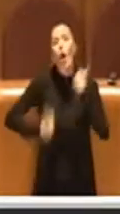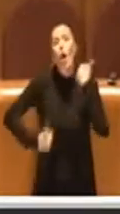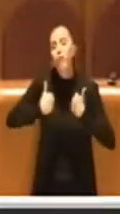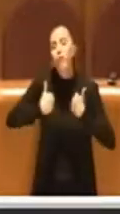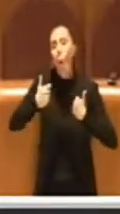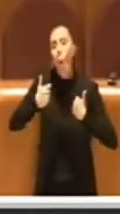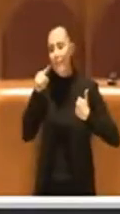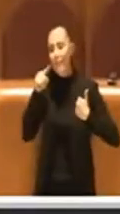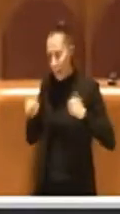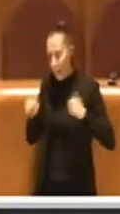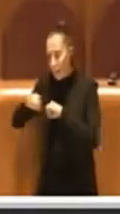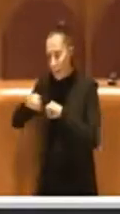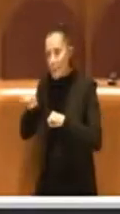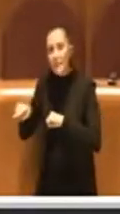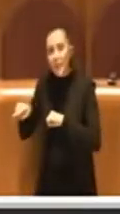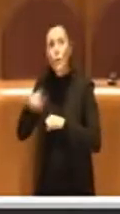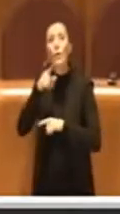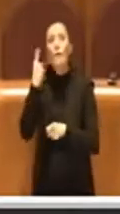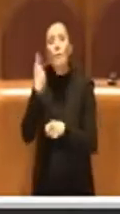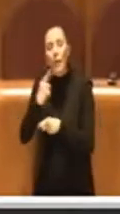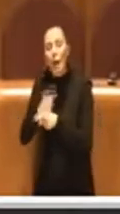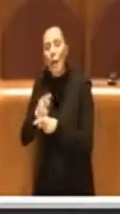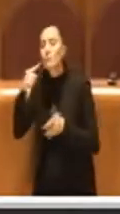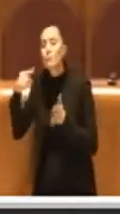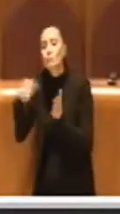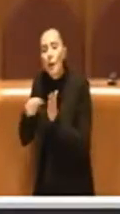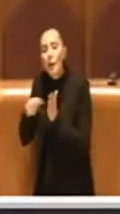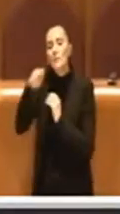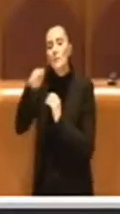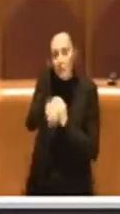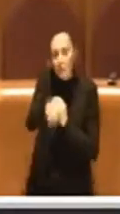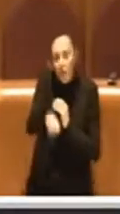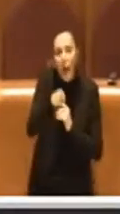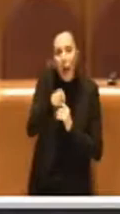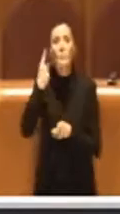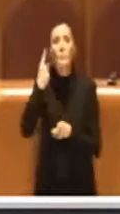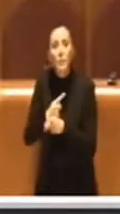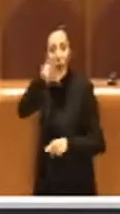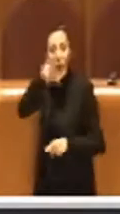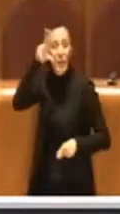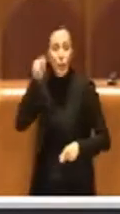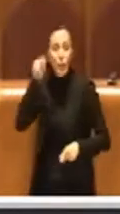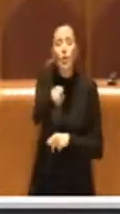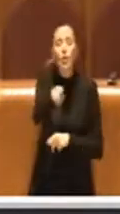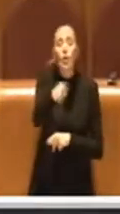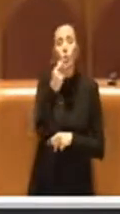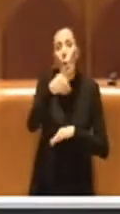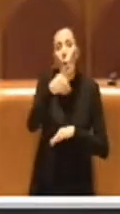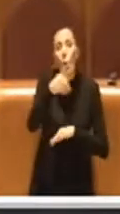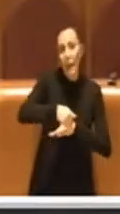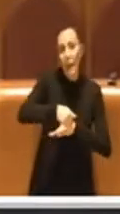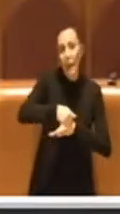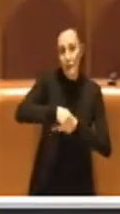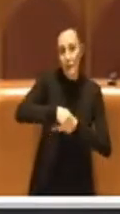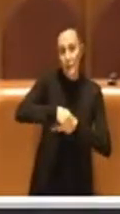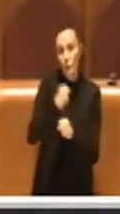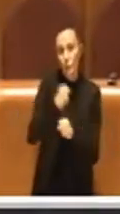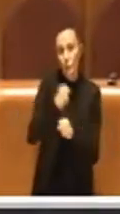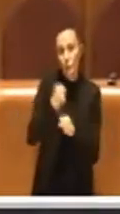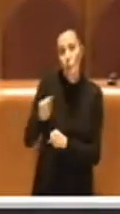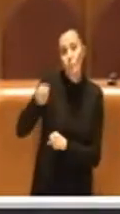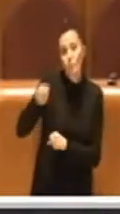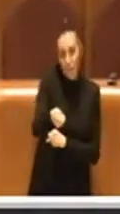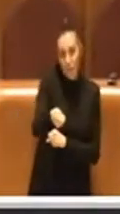proprio credito. E' questo il punto in cui stiamo parlando veramente di, ci stiamo attaccando fra noi, su una cosa che tra l'altro è